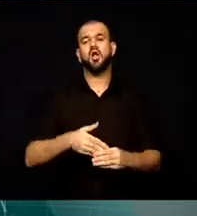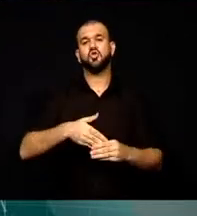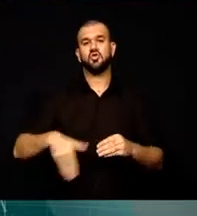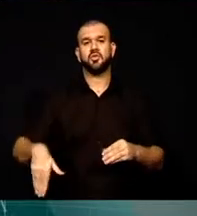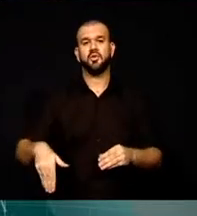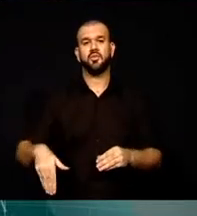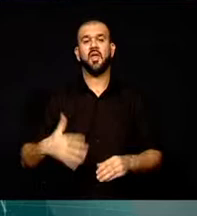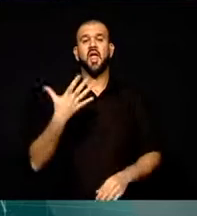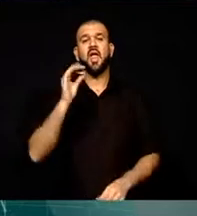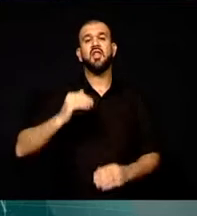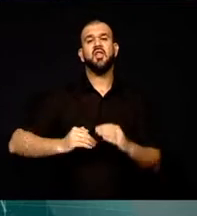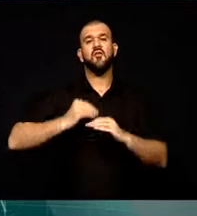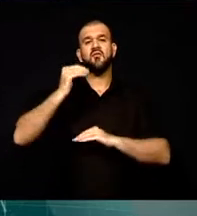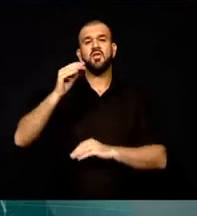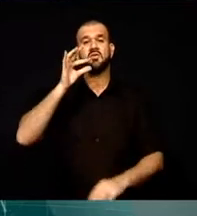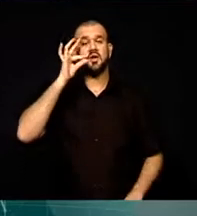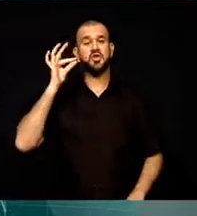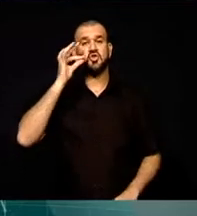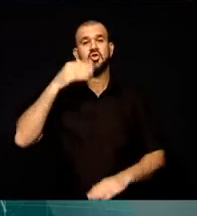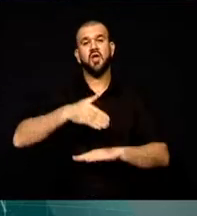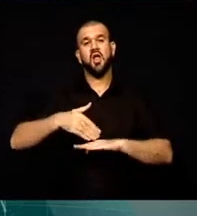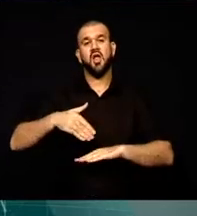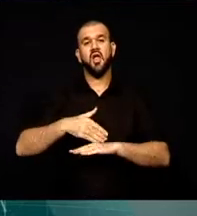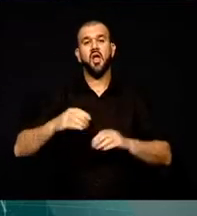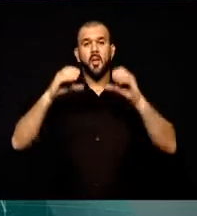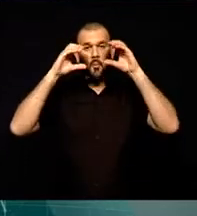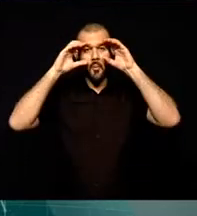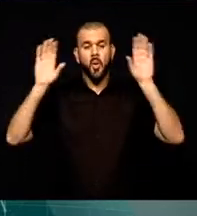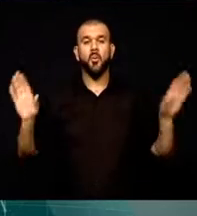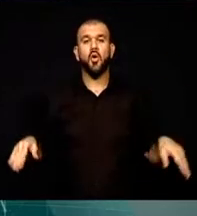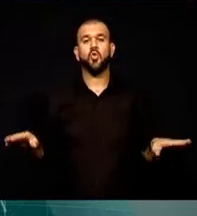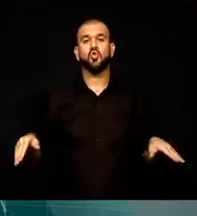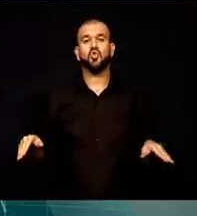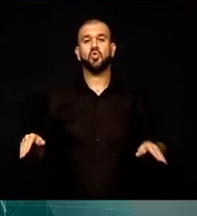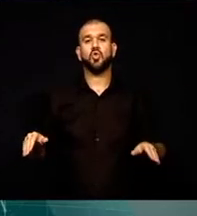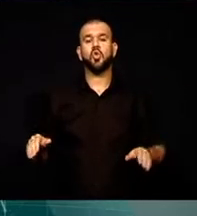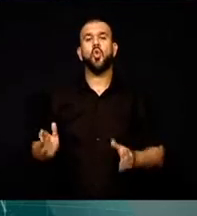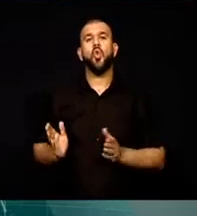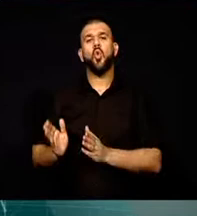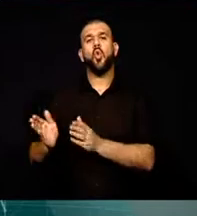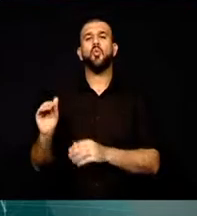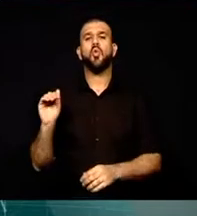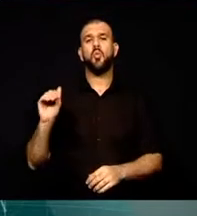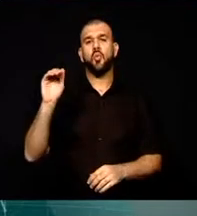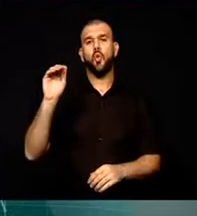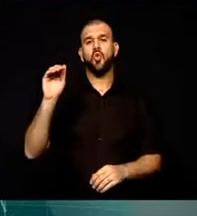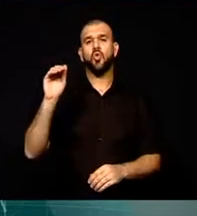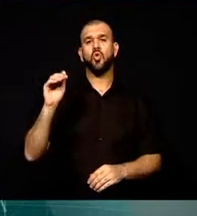fazla kişiyi yaralayan Baykuş'un ömür boyu kafeste tutulması kararlaştırıldı.